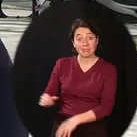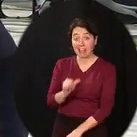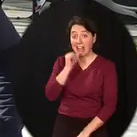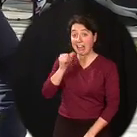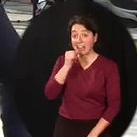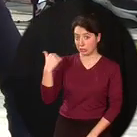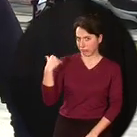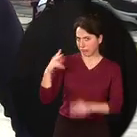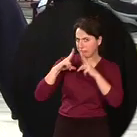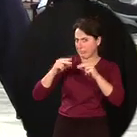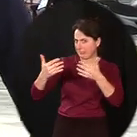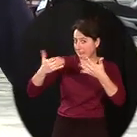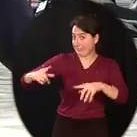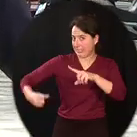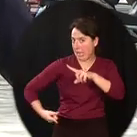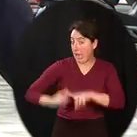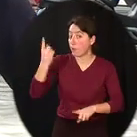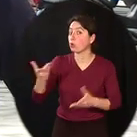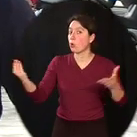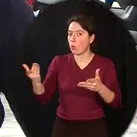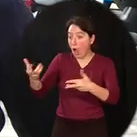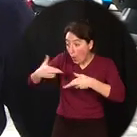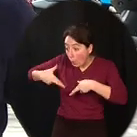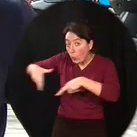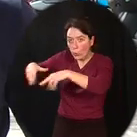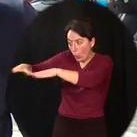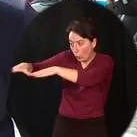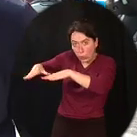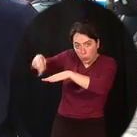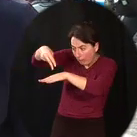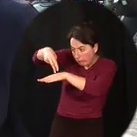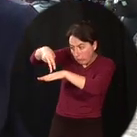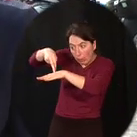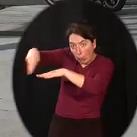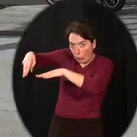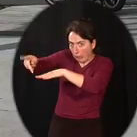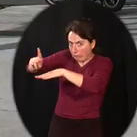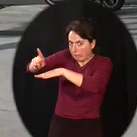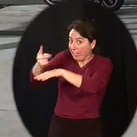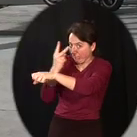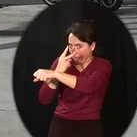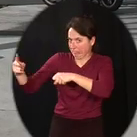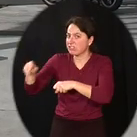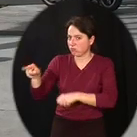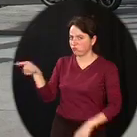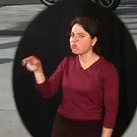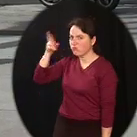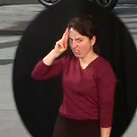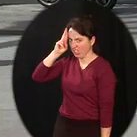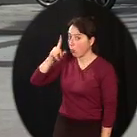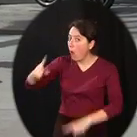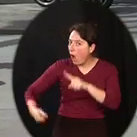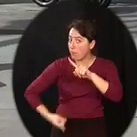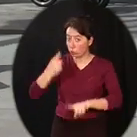Aladji vous a parlé d'une chose très importante. Ne pas vous approcher du bord du trottoir, qui est une zone à risque. Il a raison et c'est très